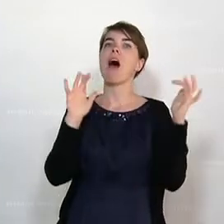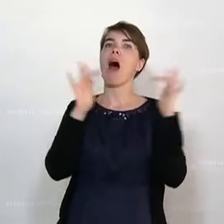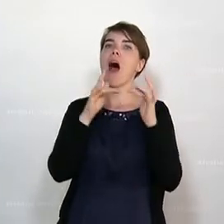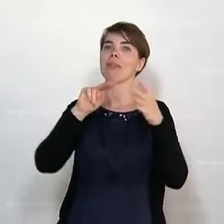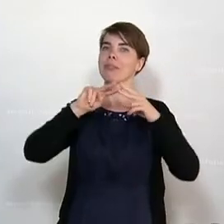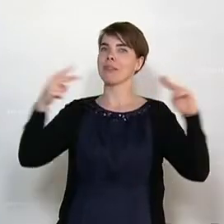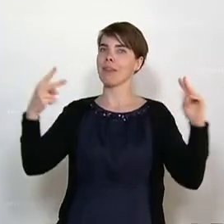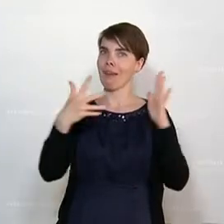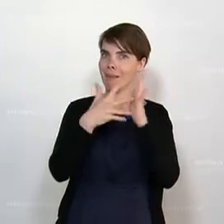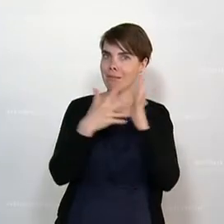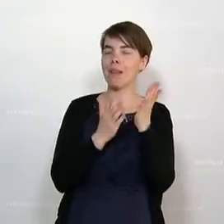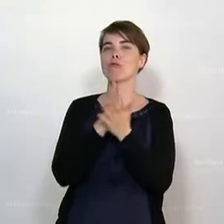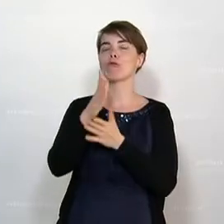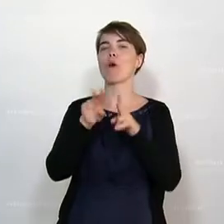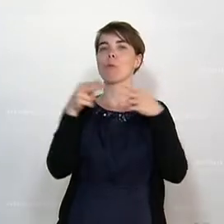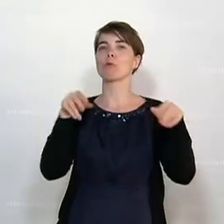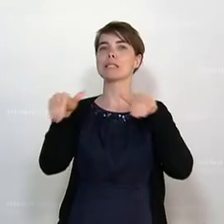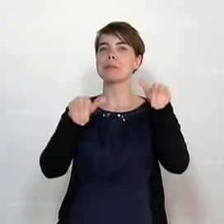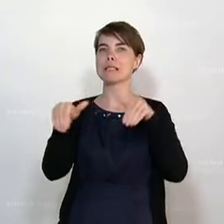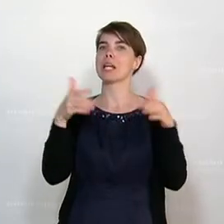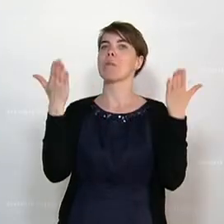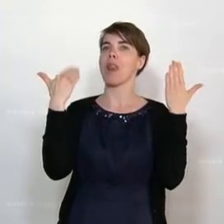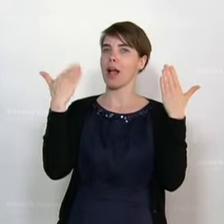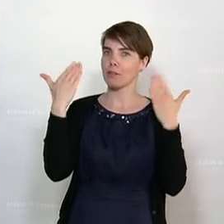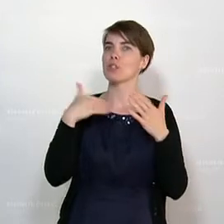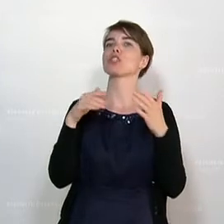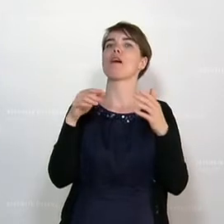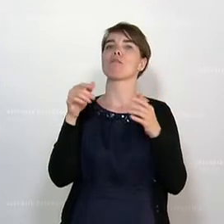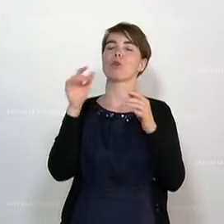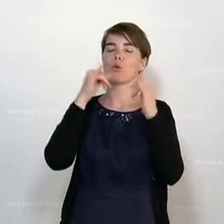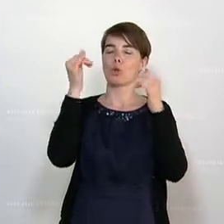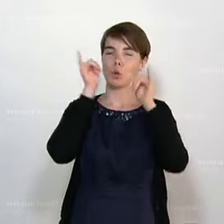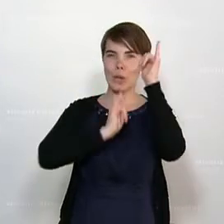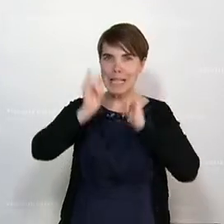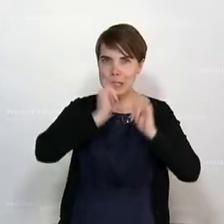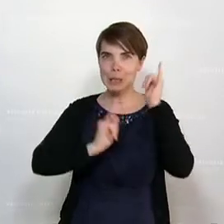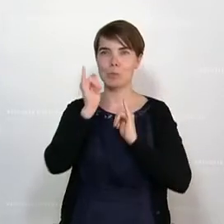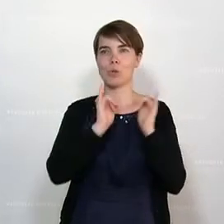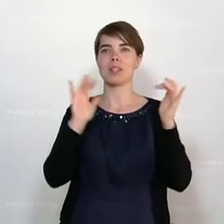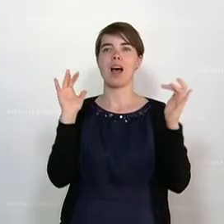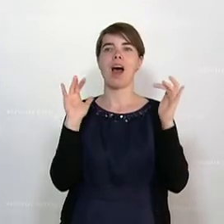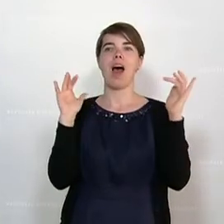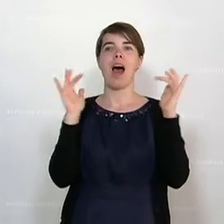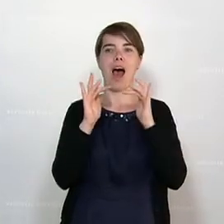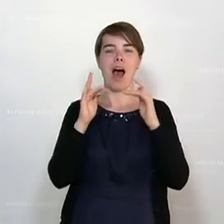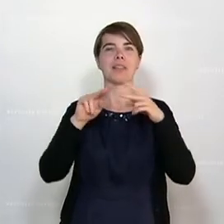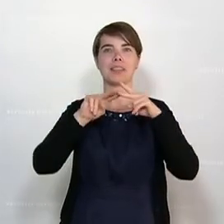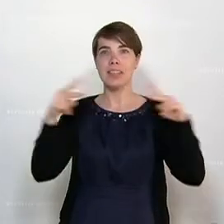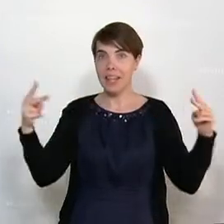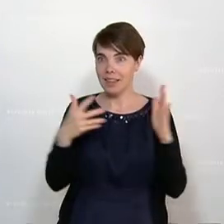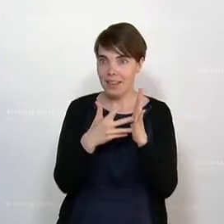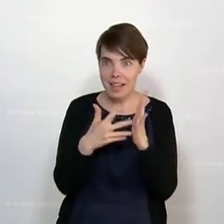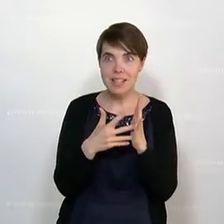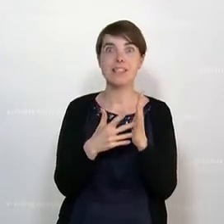durch das Bundesministerium Landwirtschaft und Tourismus. Und was geht es dabei? Ganz einfach, Antigentests gratis zur Verfügung stehen für die Gastro,